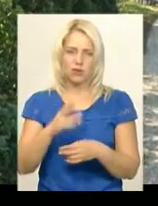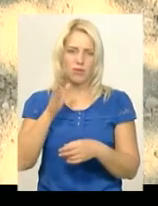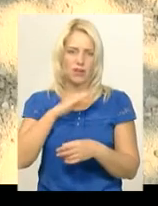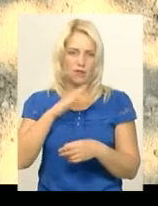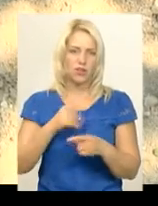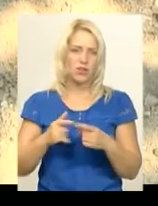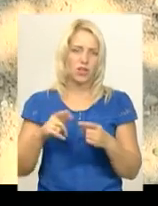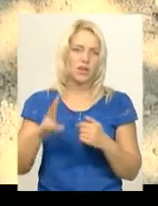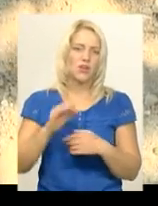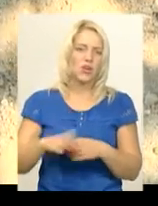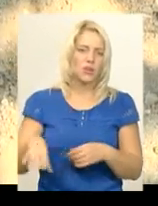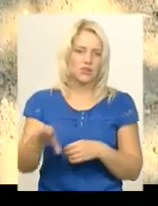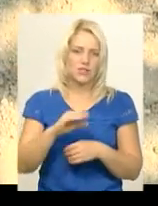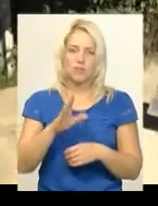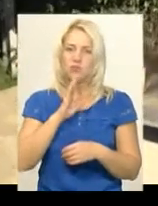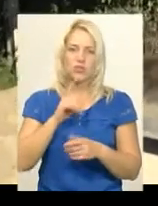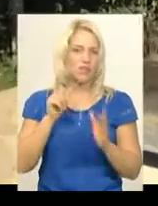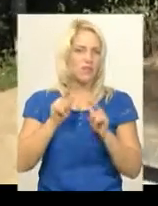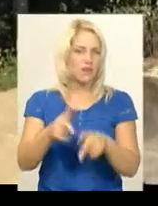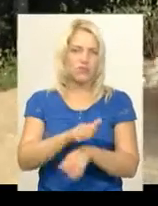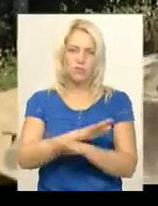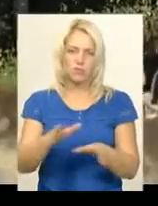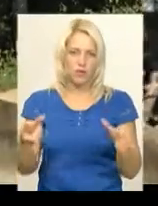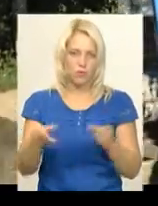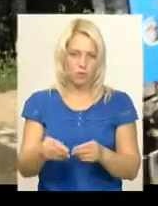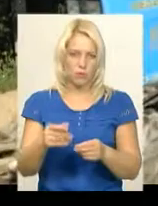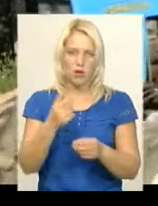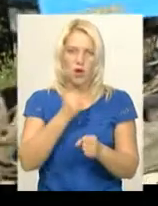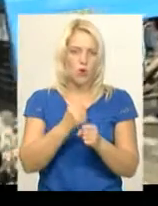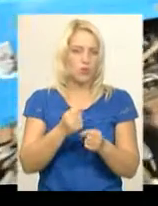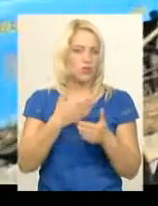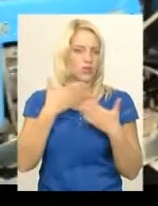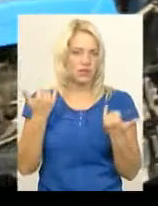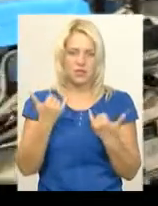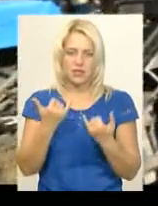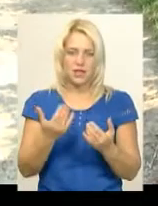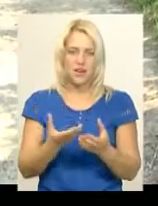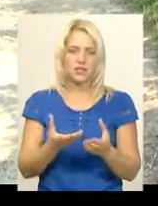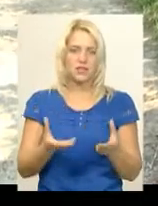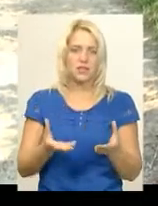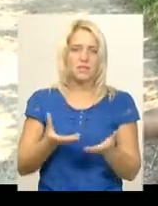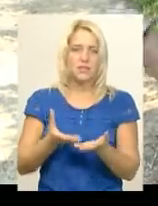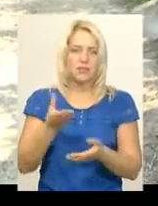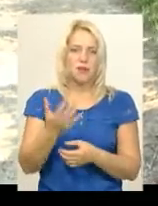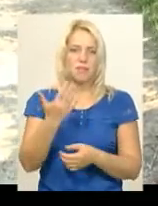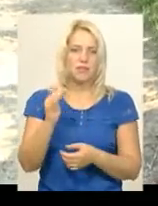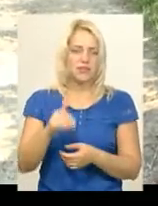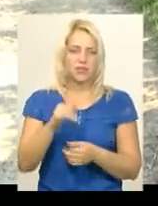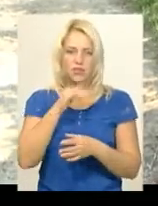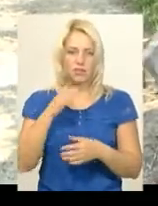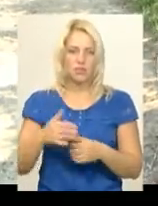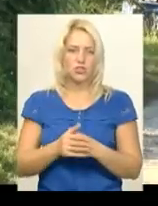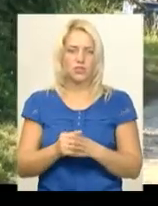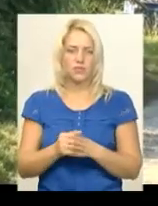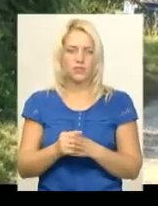всім, та в кооператив Ольга не вступила. Жінка каже, втратила роботу, тож внести 5 тисяч гривень зараз не може. Я особисто прошу колонку, десь ближче, щоб